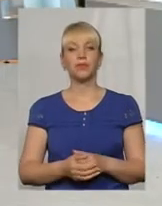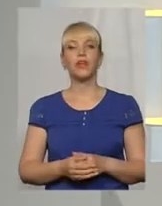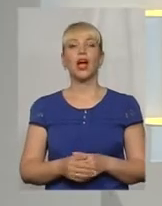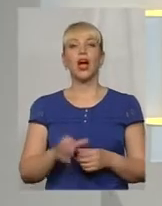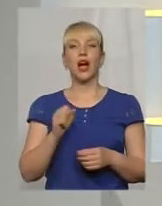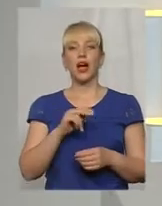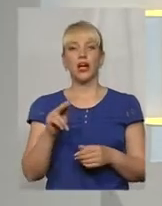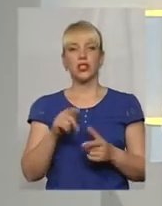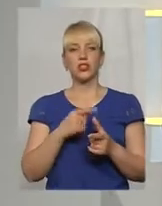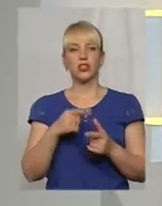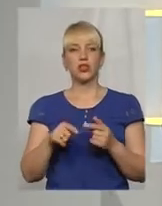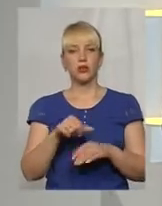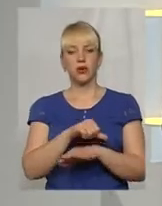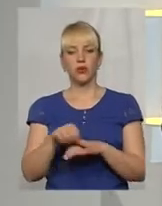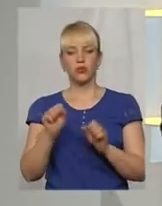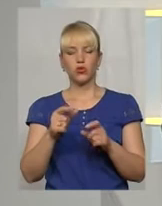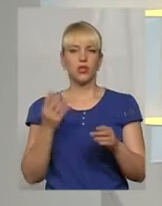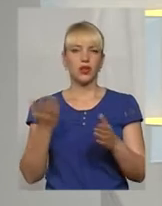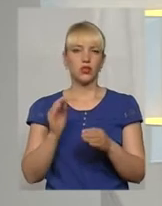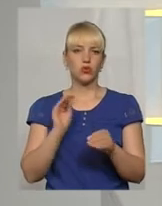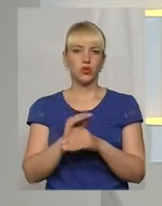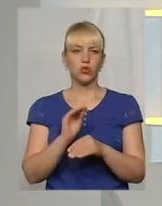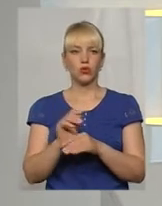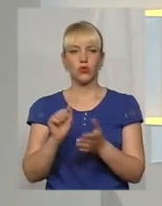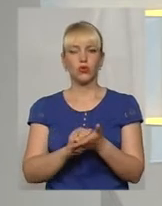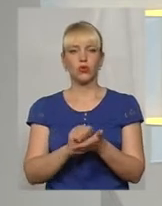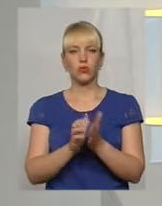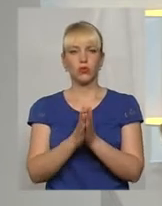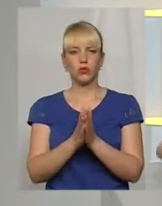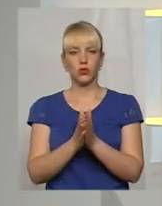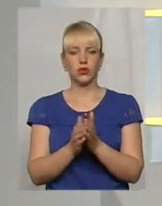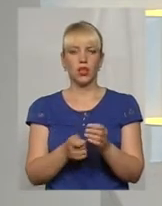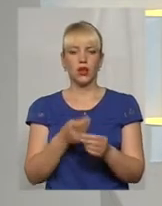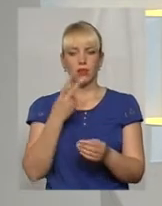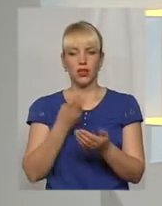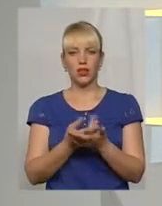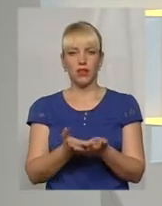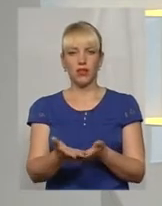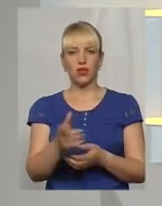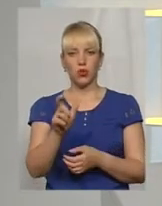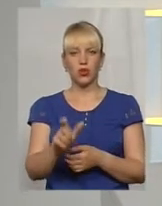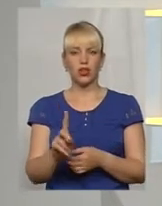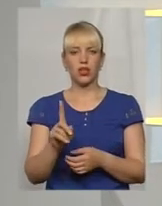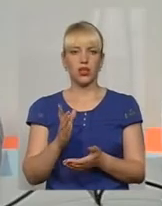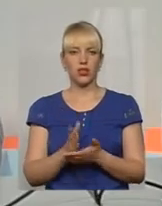а чи прикордонники можуть додатково якісь документи попросити, пред'явити людині, яка притинає кордон?